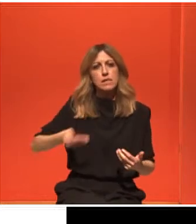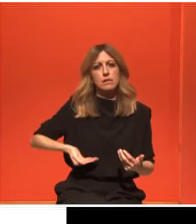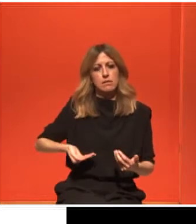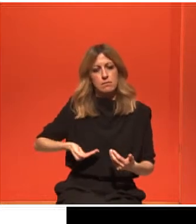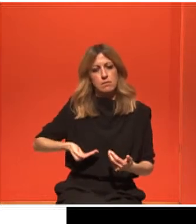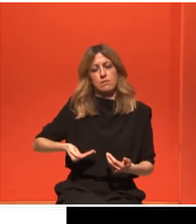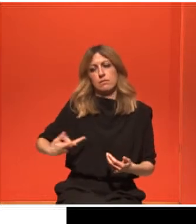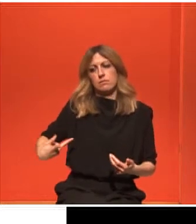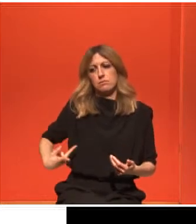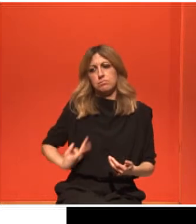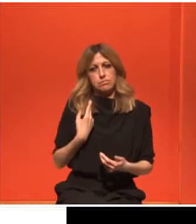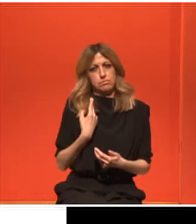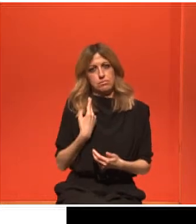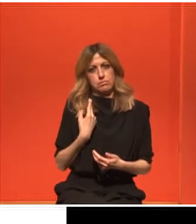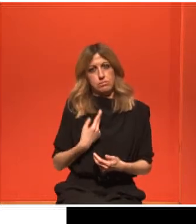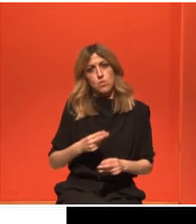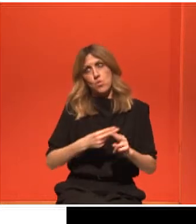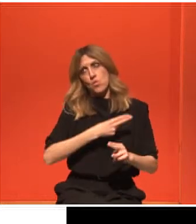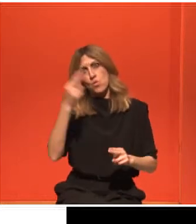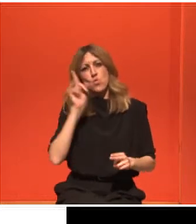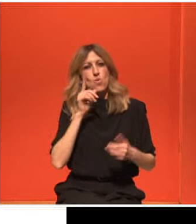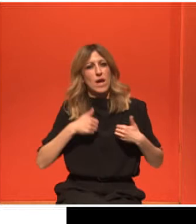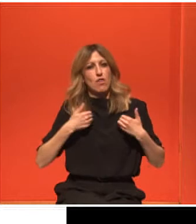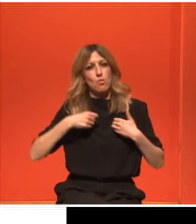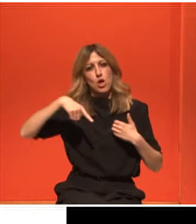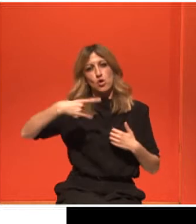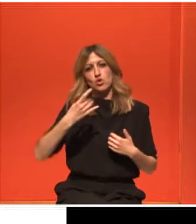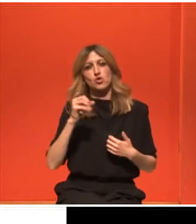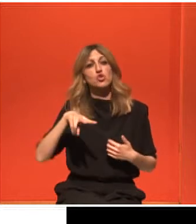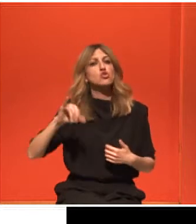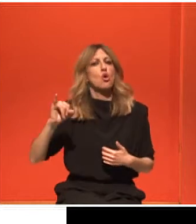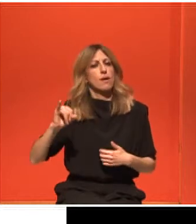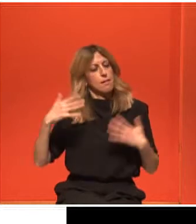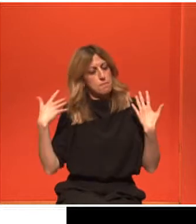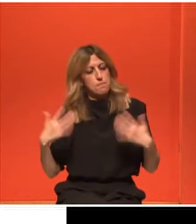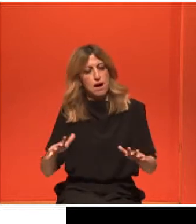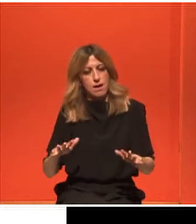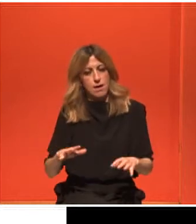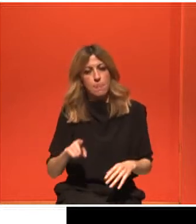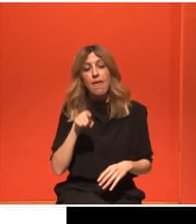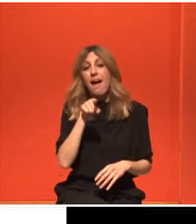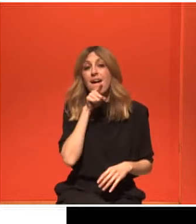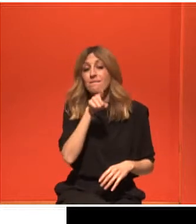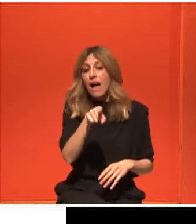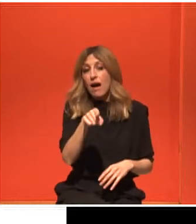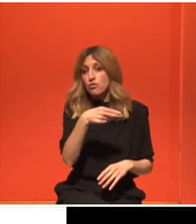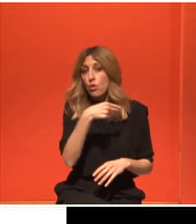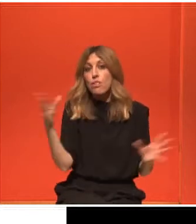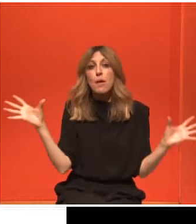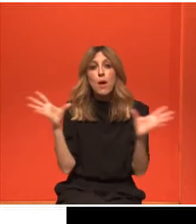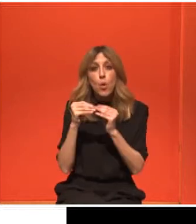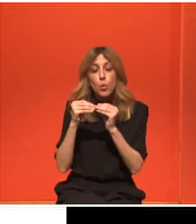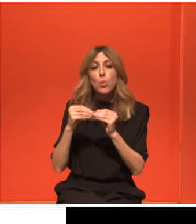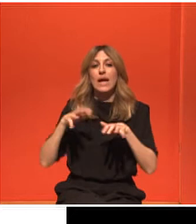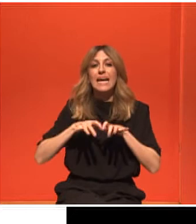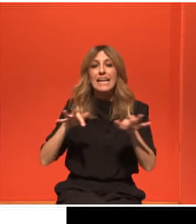έκανε την προληπτική της μαστεκτομή. Και είναι μια αυξανόμενη τάση. Προσέξτε, αφορά μόνο τον κληρονομικό καρκίνο, όχι γενικός καρκίνος του μαστού,